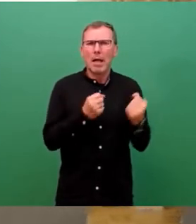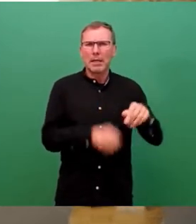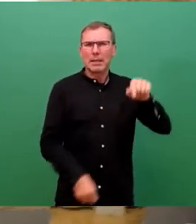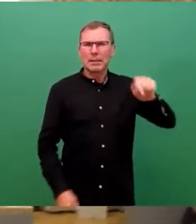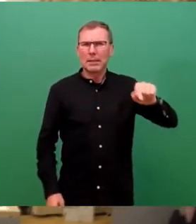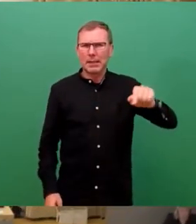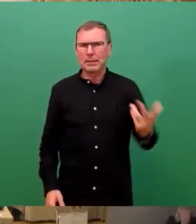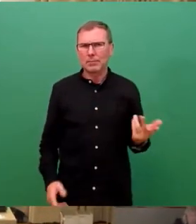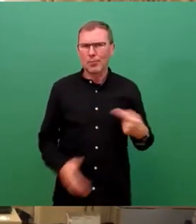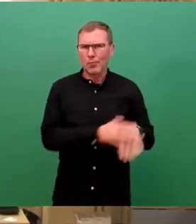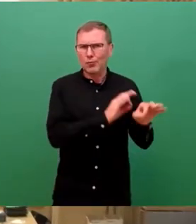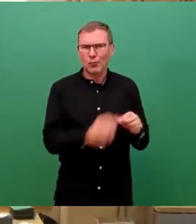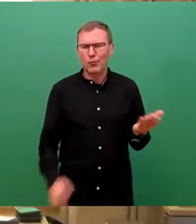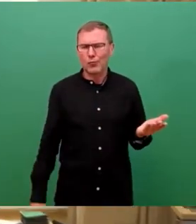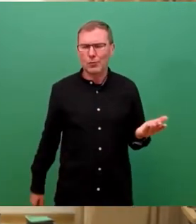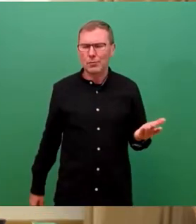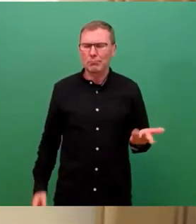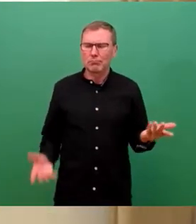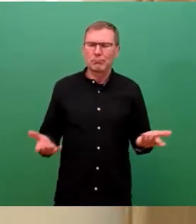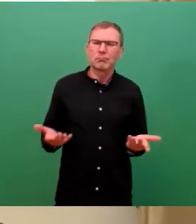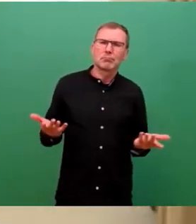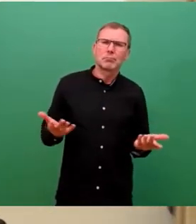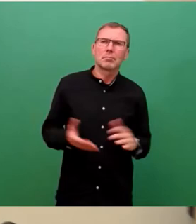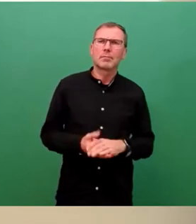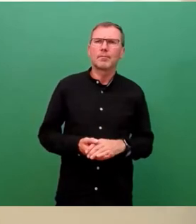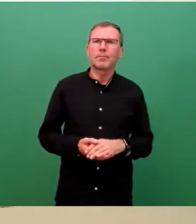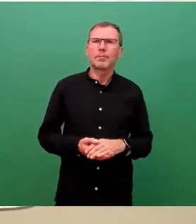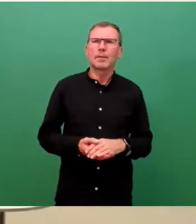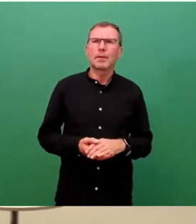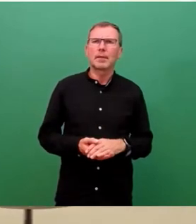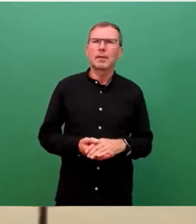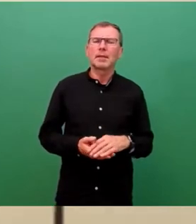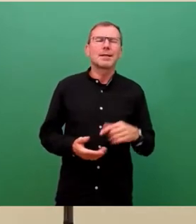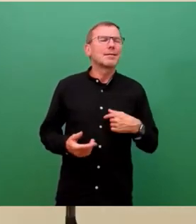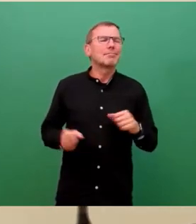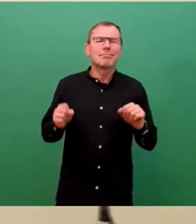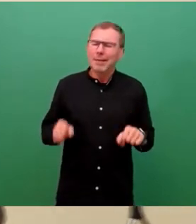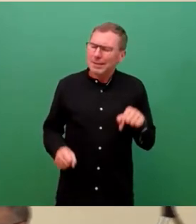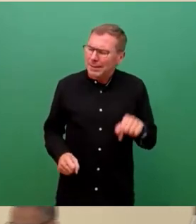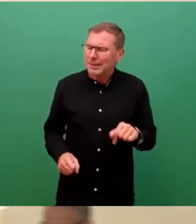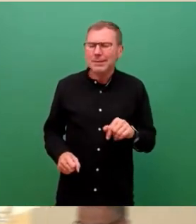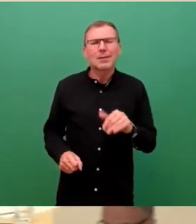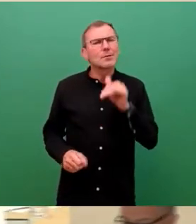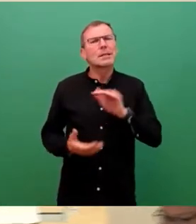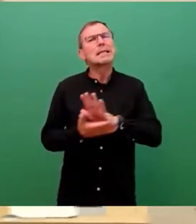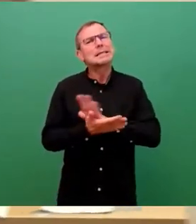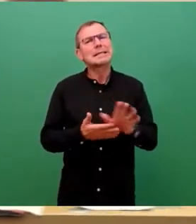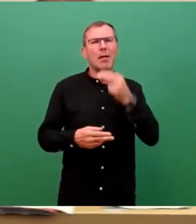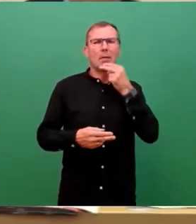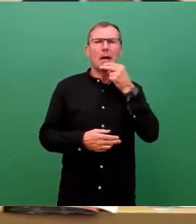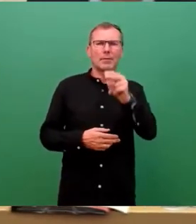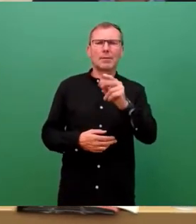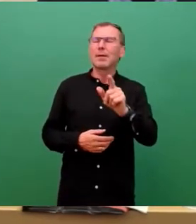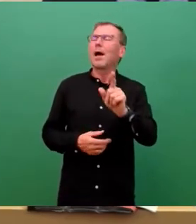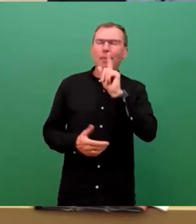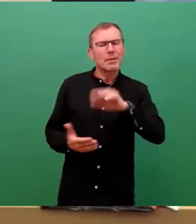denen dann die einzelnen Sportarten betrieben werden. Ich kann es Ihnen jetzt noch nicht sauber beantworten, sobald wir das Ergebnis da haben,